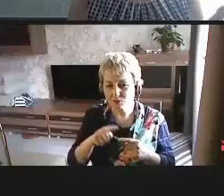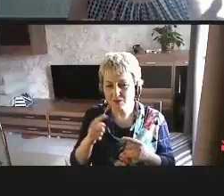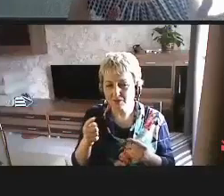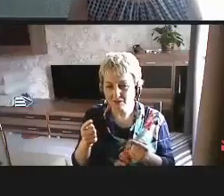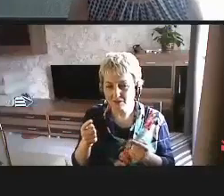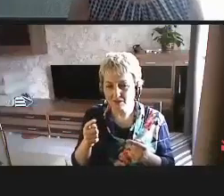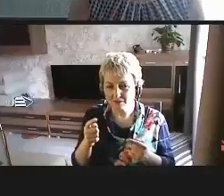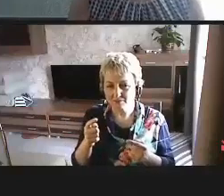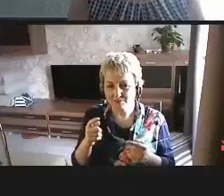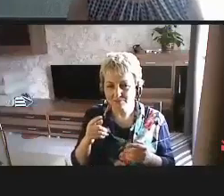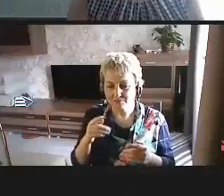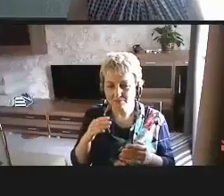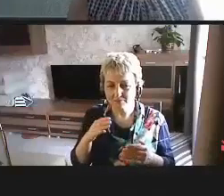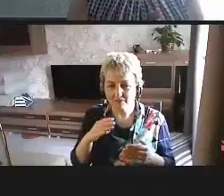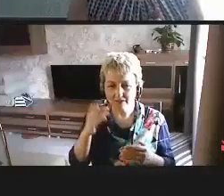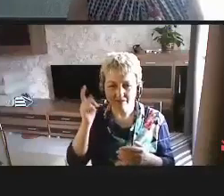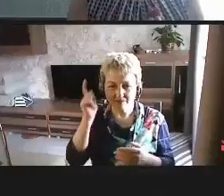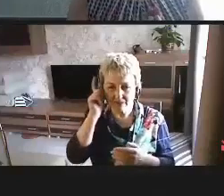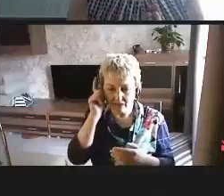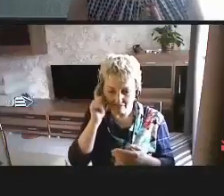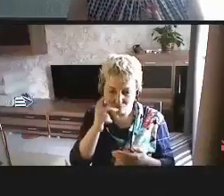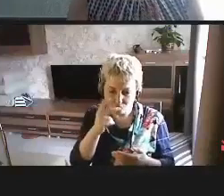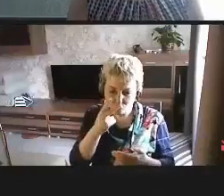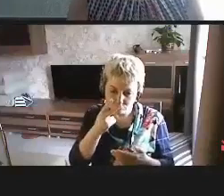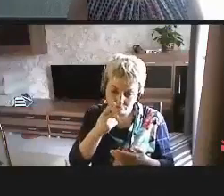упершись в телефон,